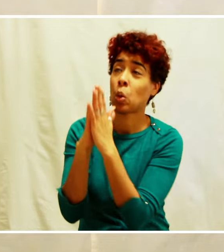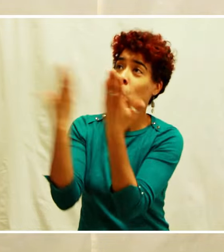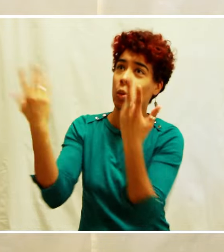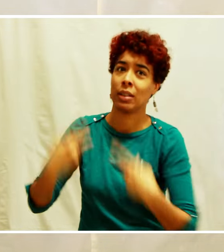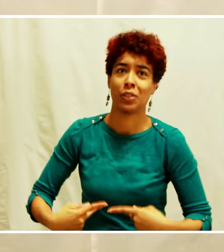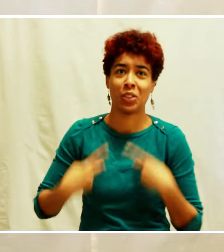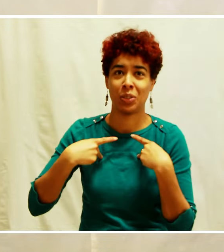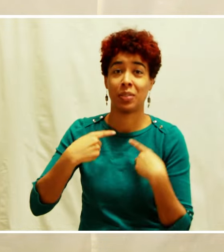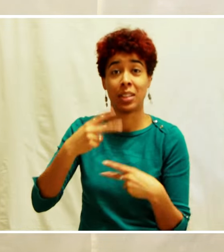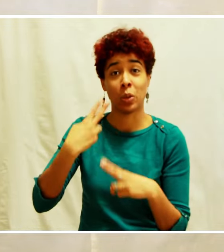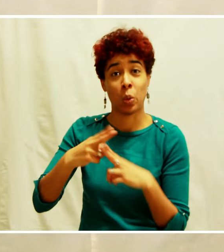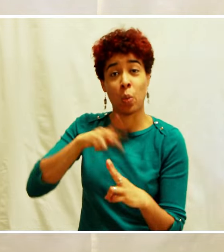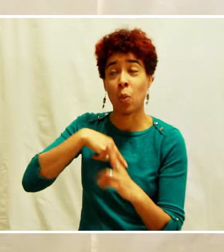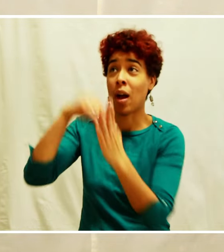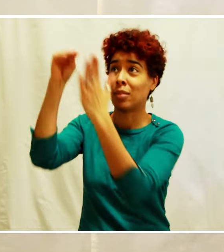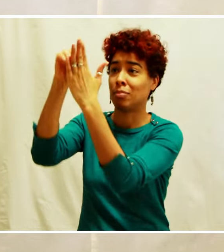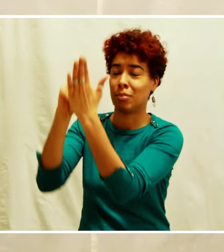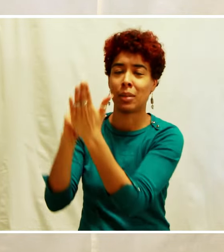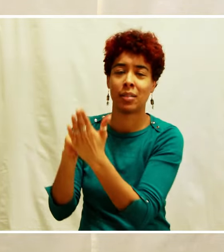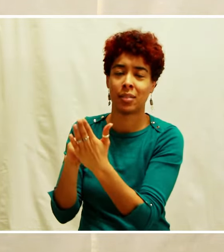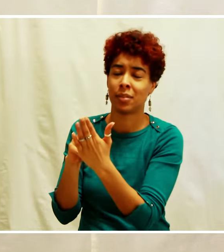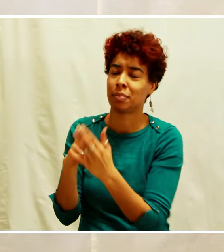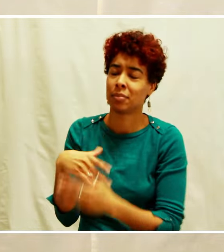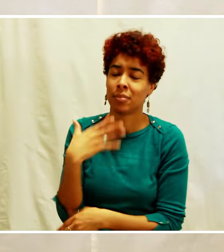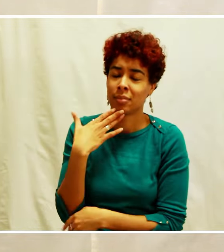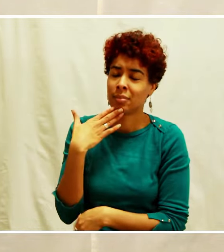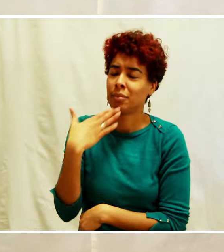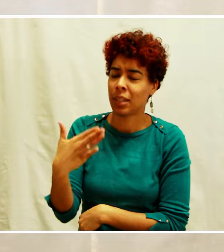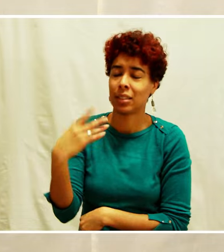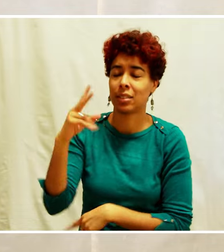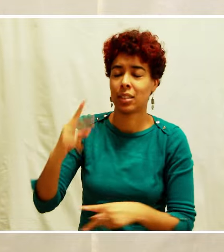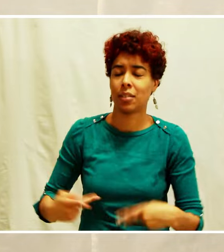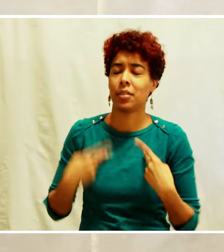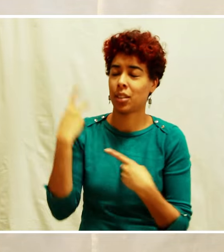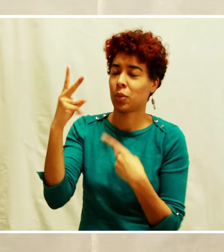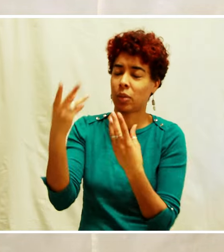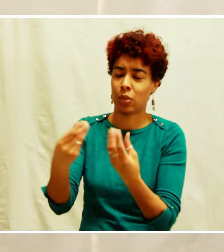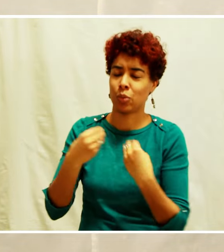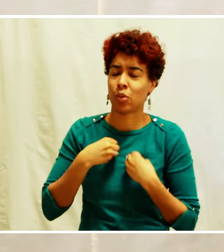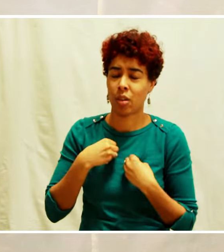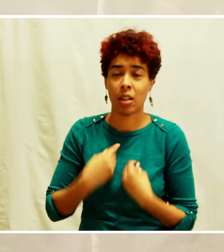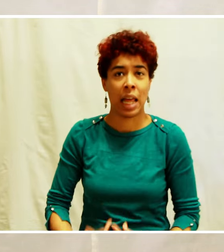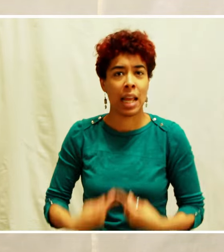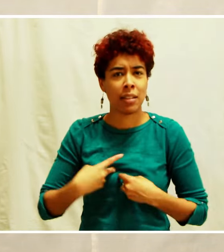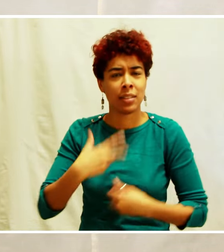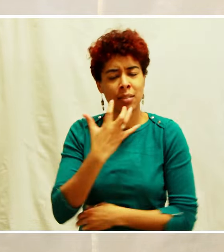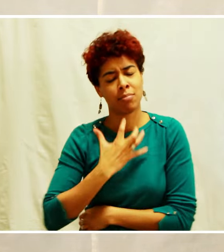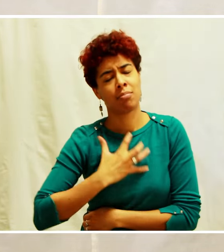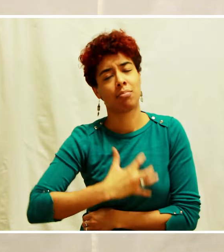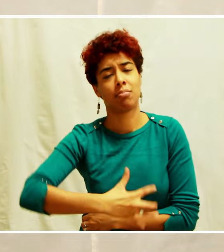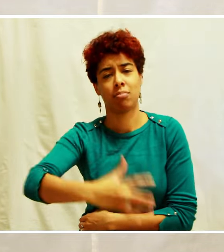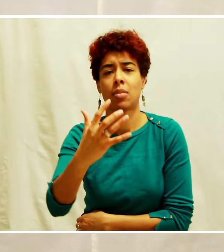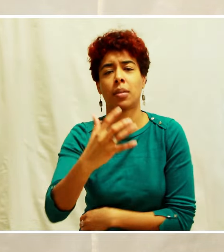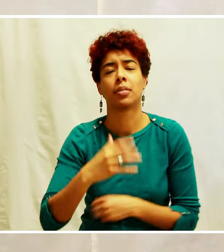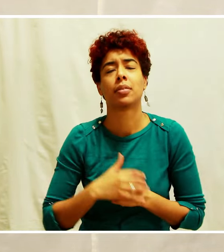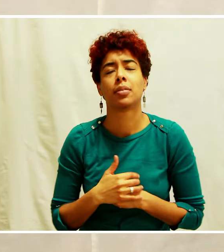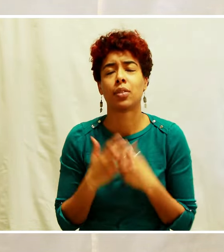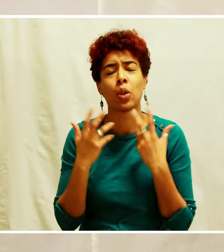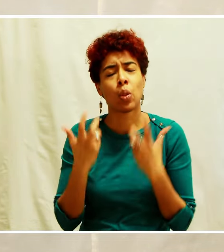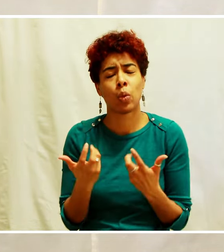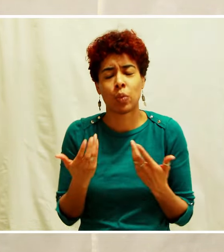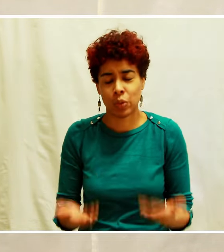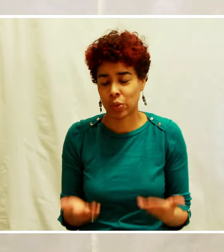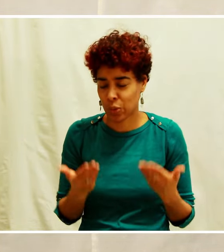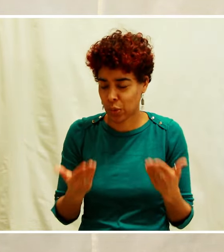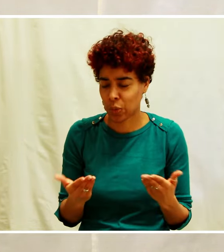livre de vie. Merci parce que Seigneur, tu nous as donné ta vie et une vie en abondance, Seigneur. Et nous voulons aujourd'hui nous